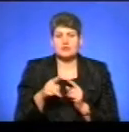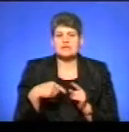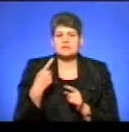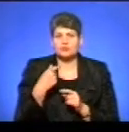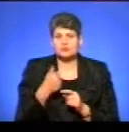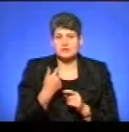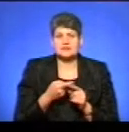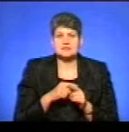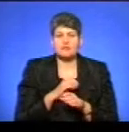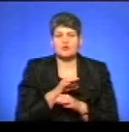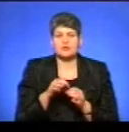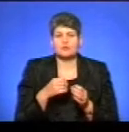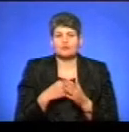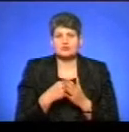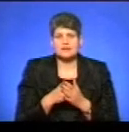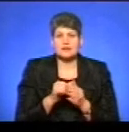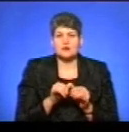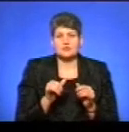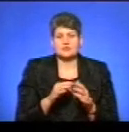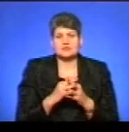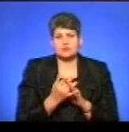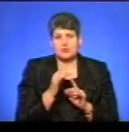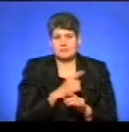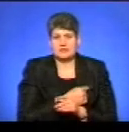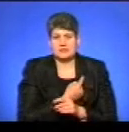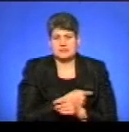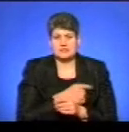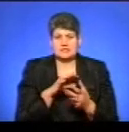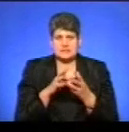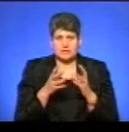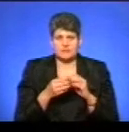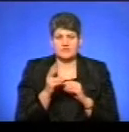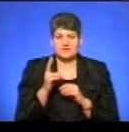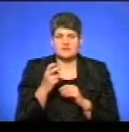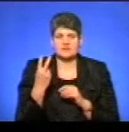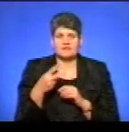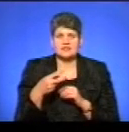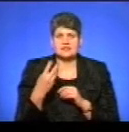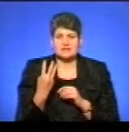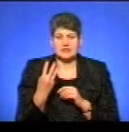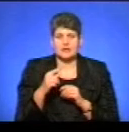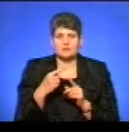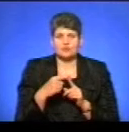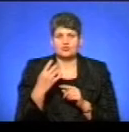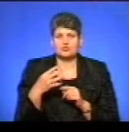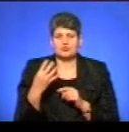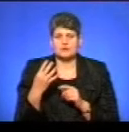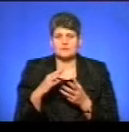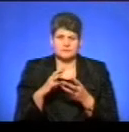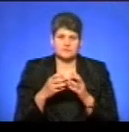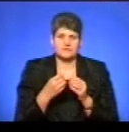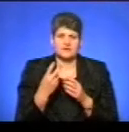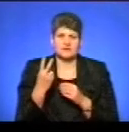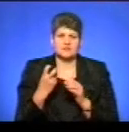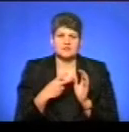рік. Це в проєкті державного бюджету на розвиток сільської медицини. Тобто, загальний обсяг 223 плюс 44 – це майже 270